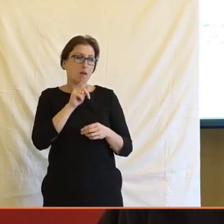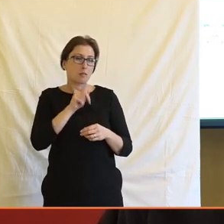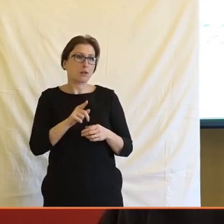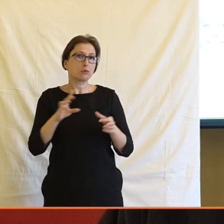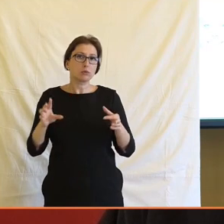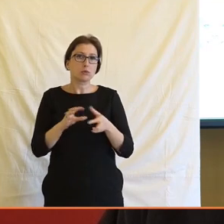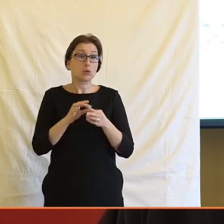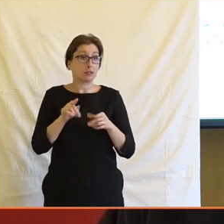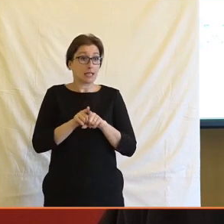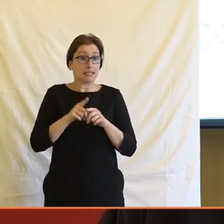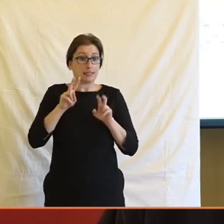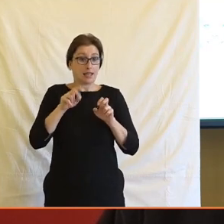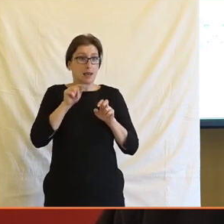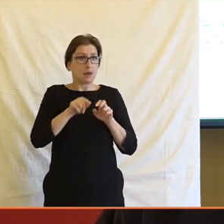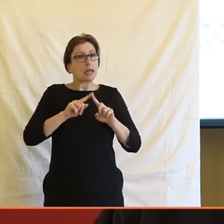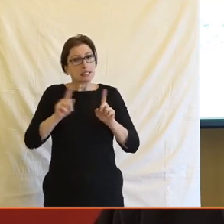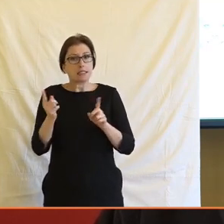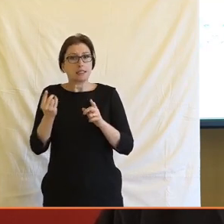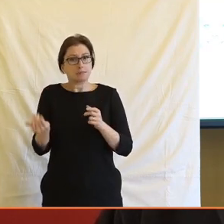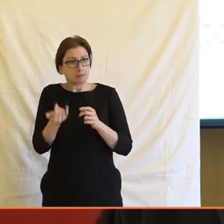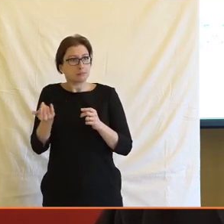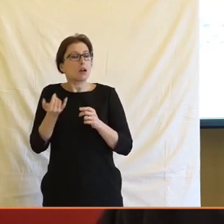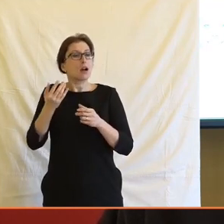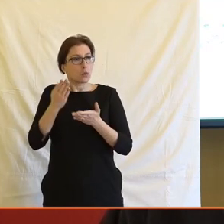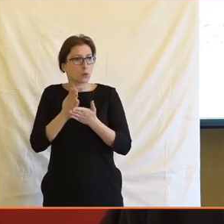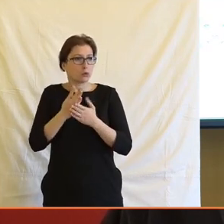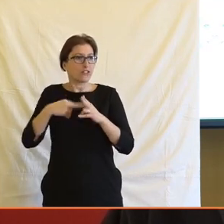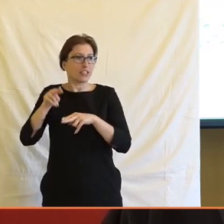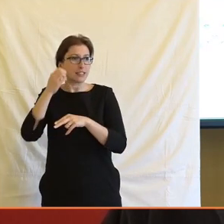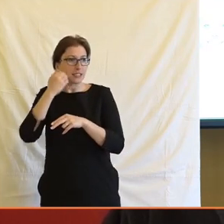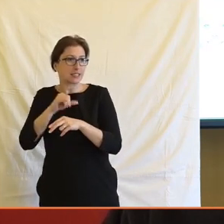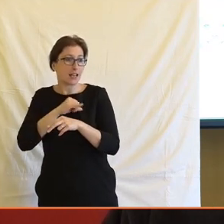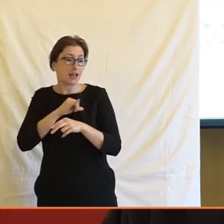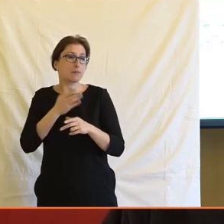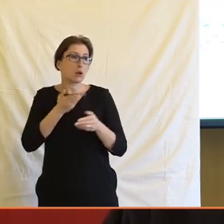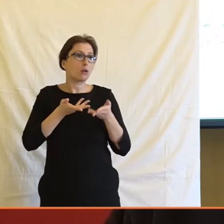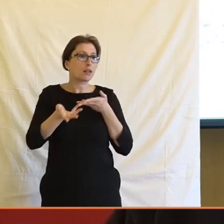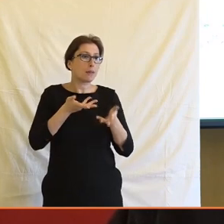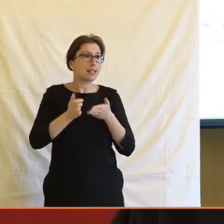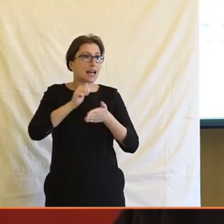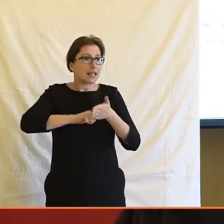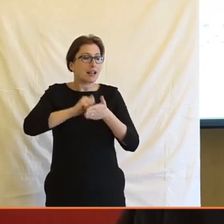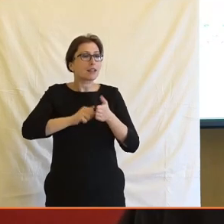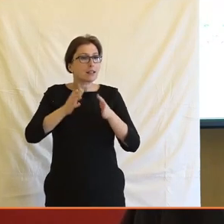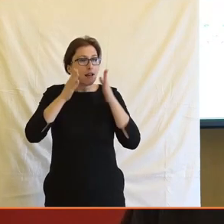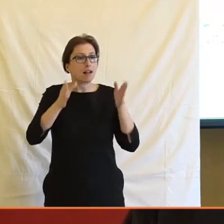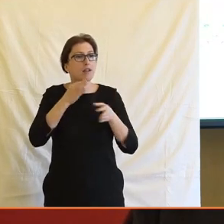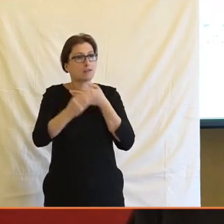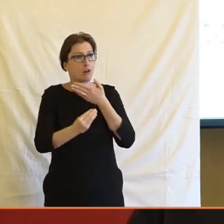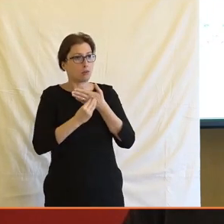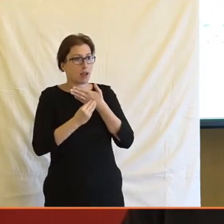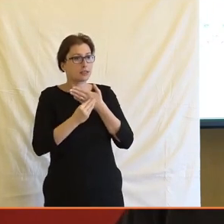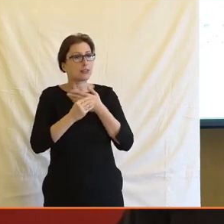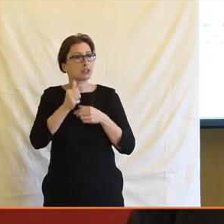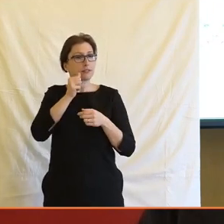věci, co v tom našem týmu taky děláme. Teď asi jsme o tom vedli nějakou debatu u nás v redakci, protože nám každý den ráno chodí informace o tom, jak se to